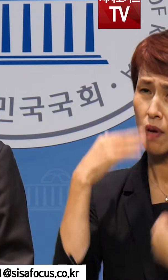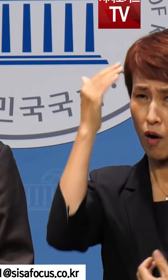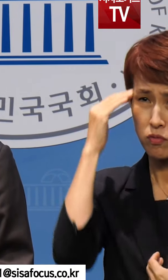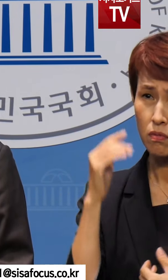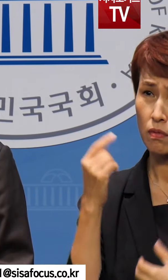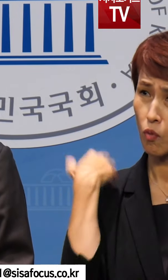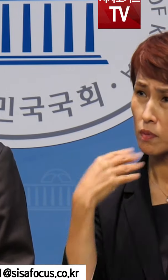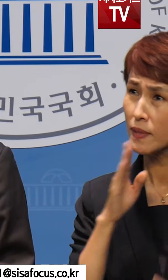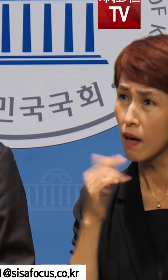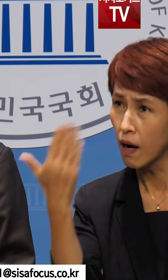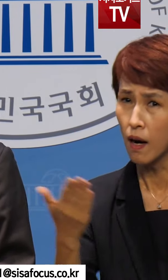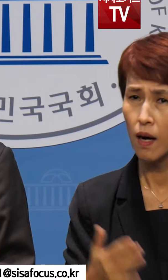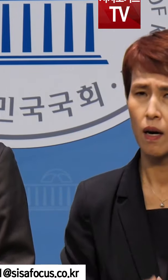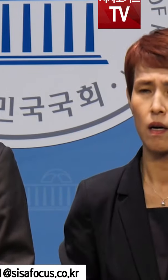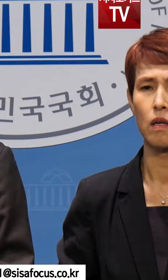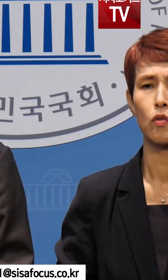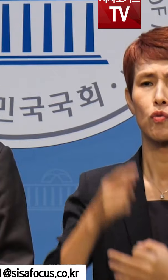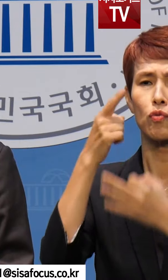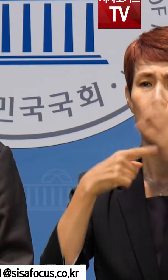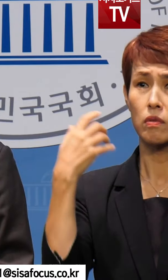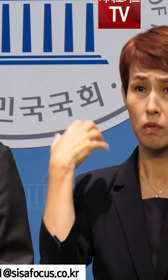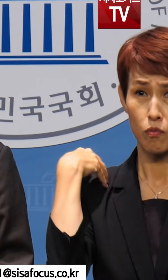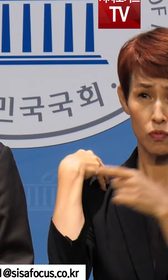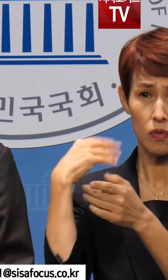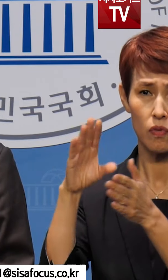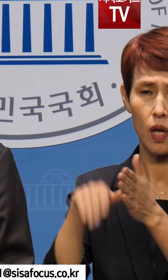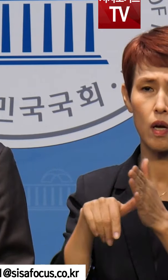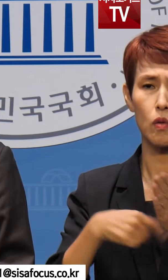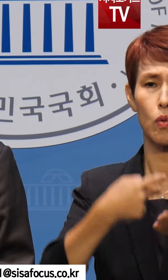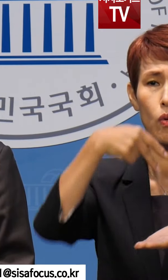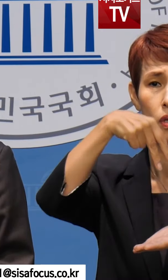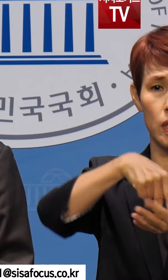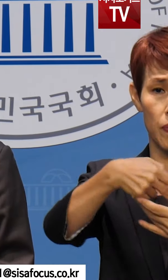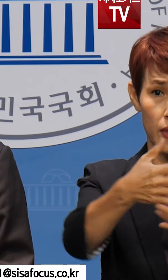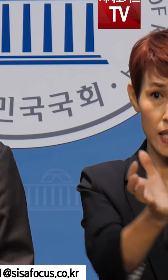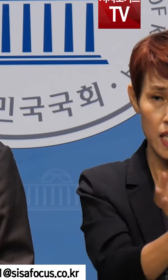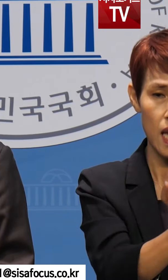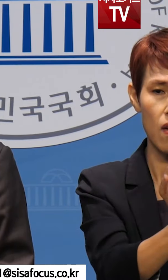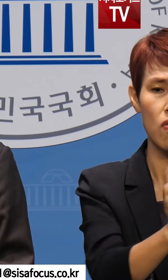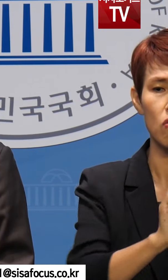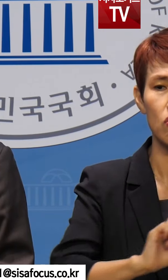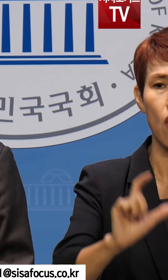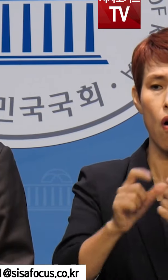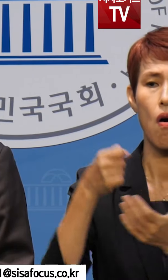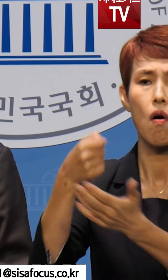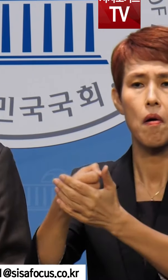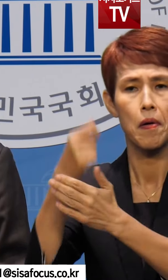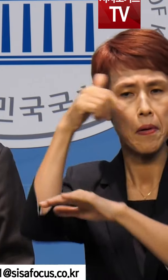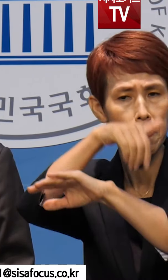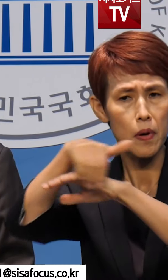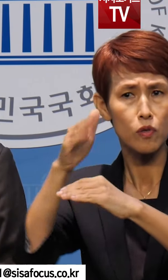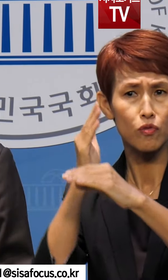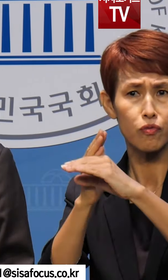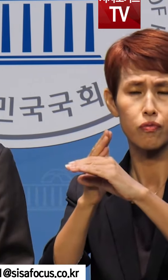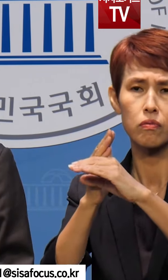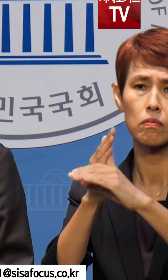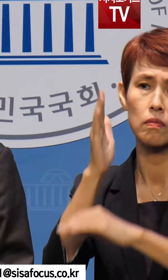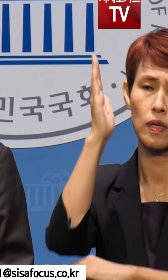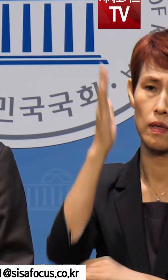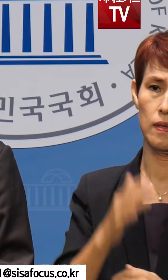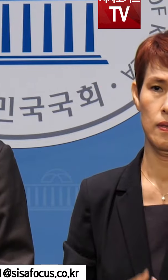윤석열 정부에서 독립 분야 공법단체를 추가로 지정하는 안을 검토하고 있다고 합니다.